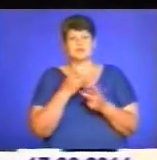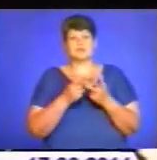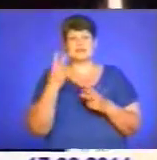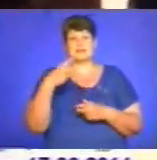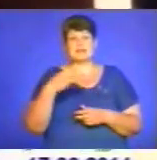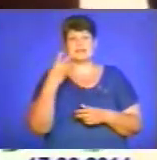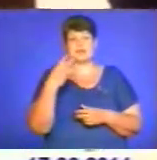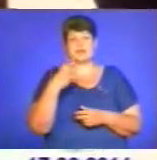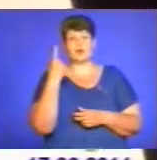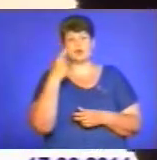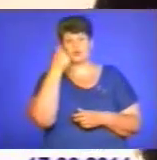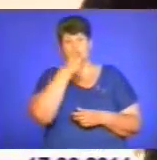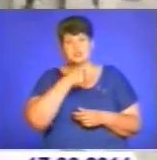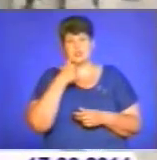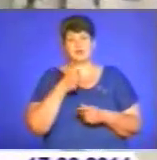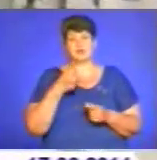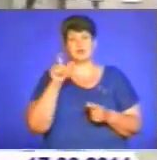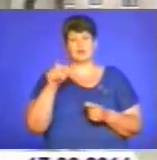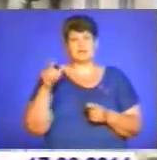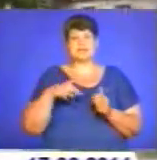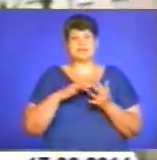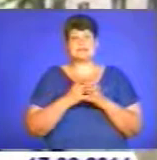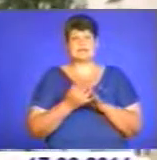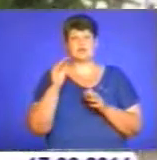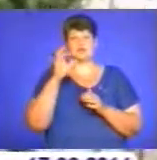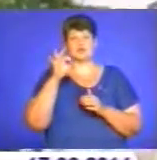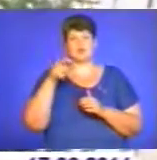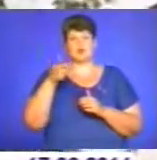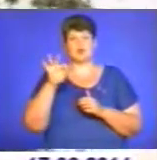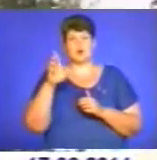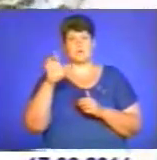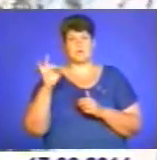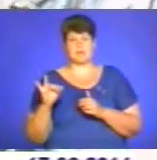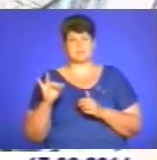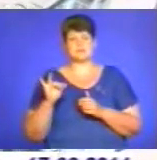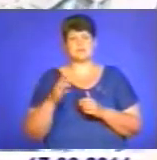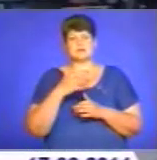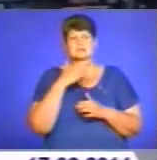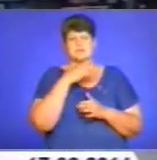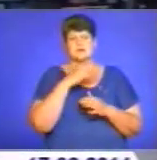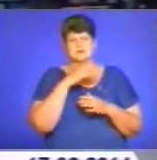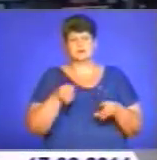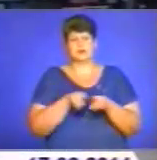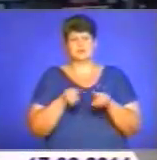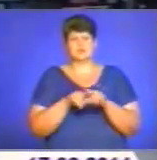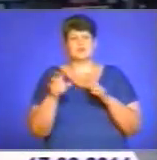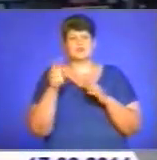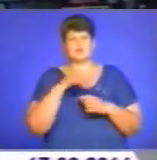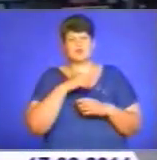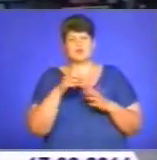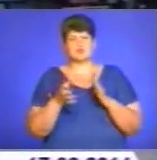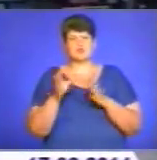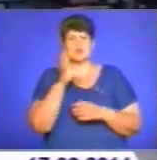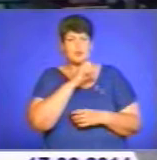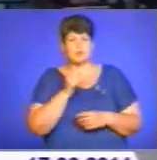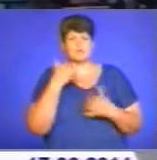-річний уроджений села Жолоби. Протиправним чоловік займається не вперше. За майнові злочини неодноразово відбував покарання у місцях позбавлення волі.